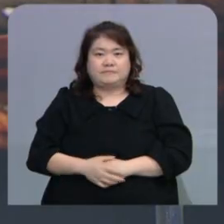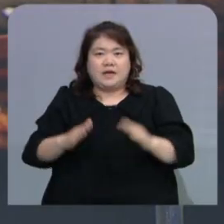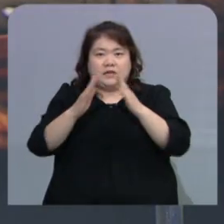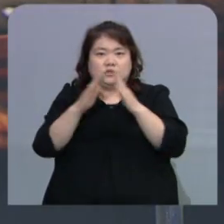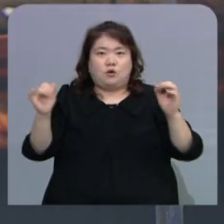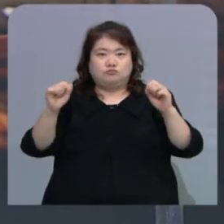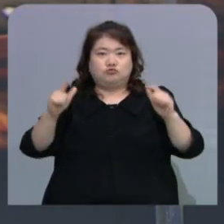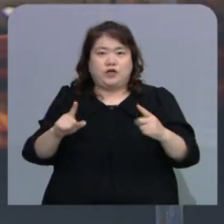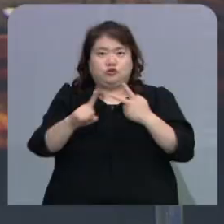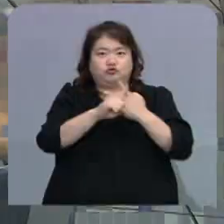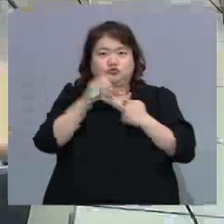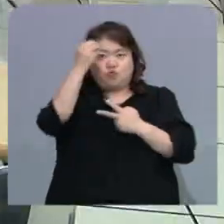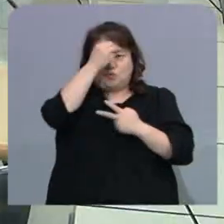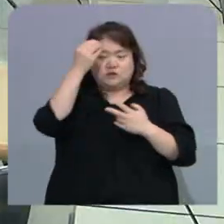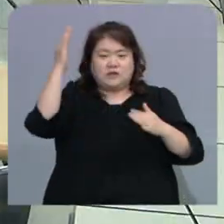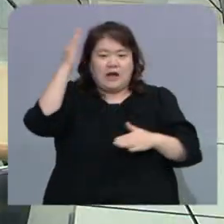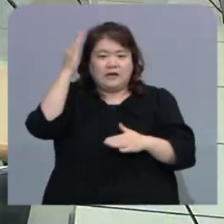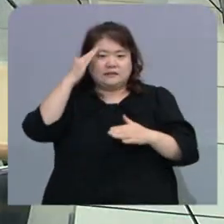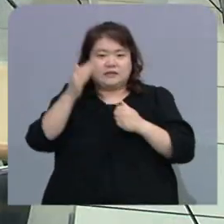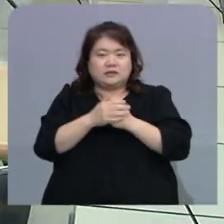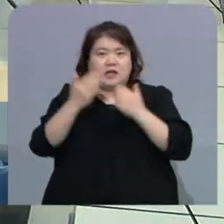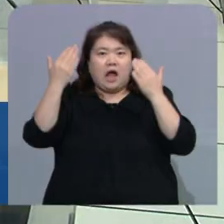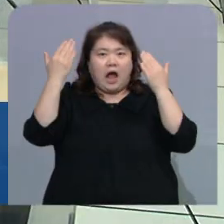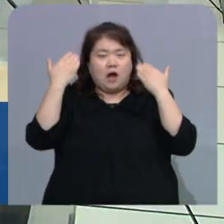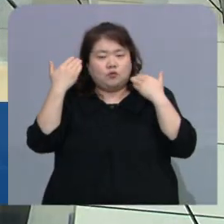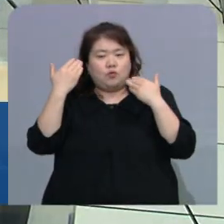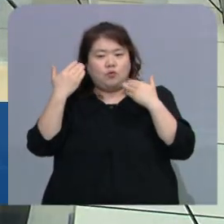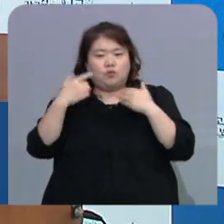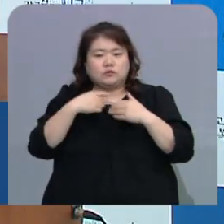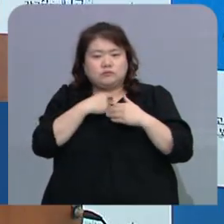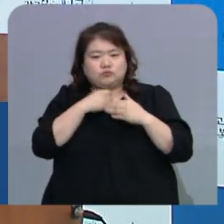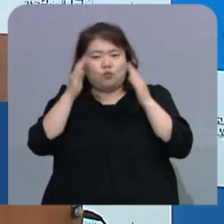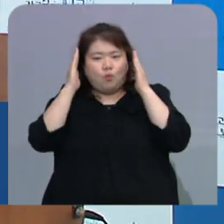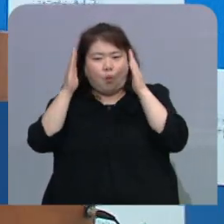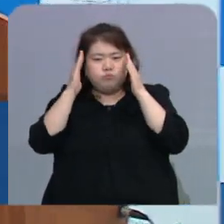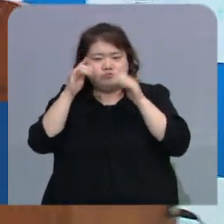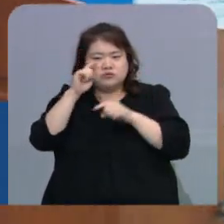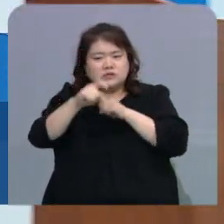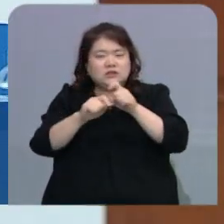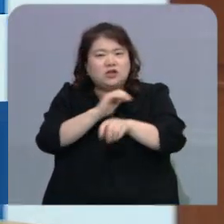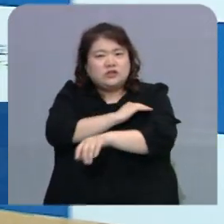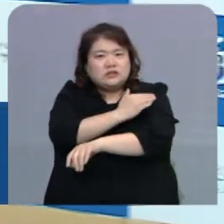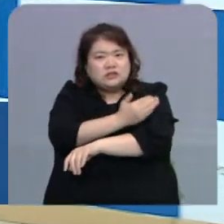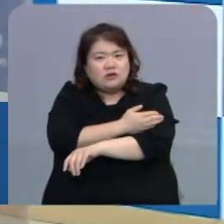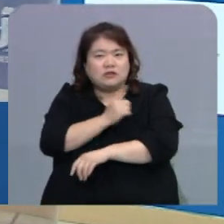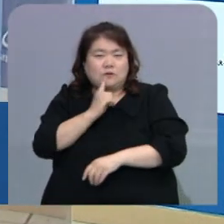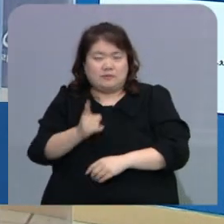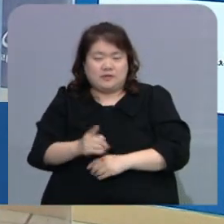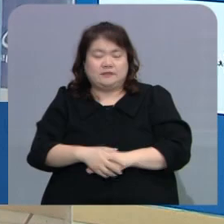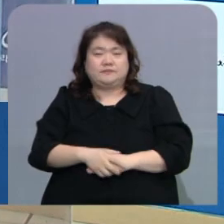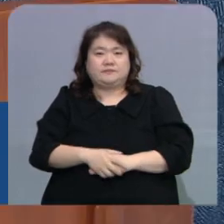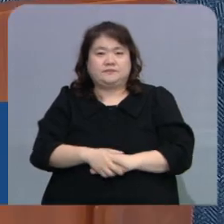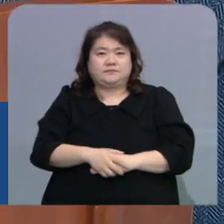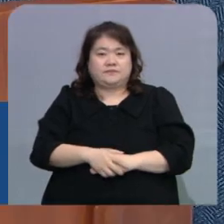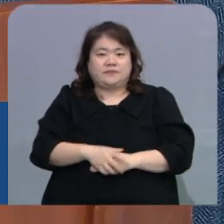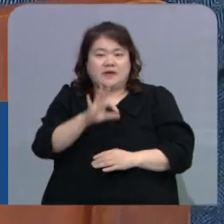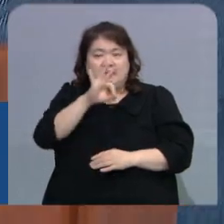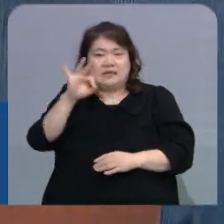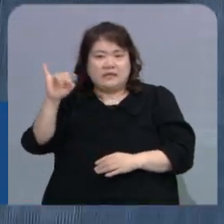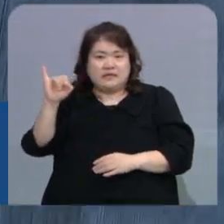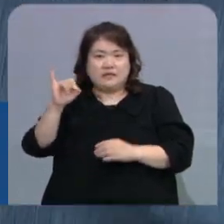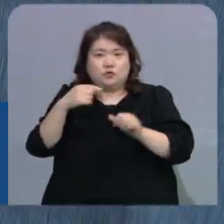전북의 중고등학생들은 학교가 추구해야 하는 학력으로 학습 실천 능력을 꼽았습니다. 이항근